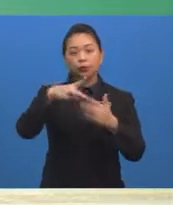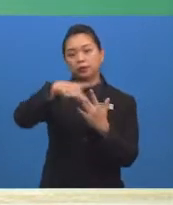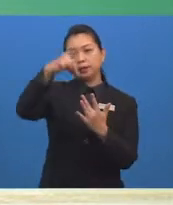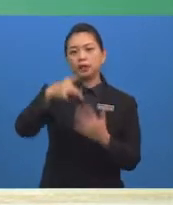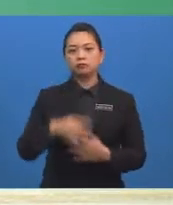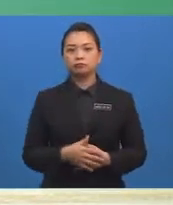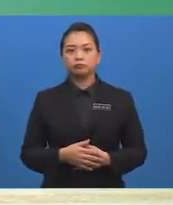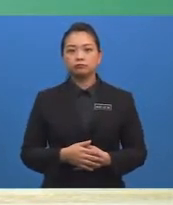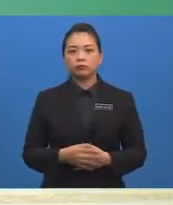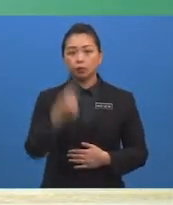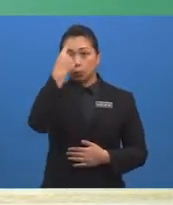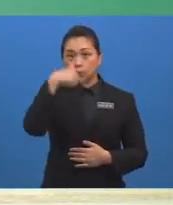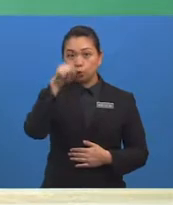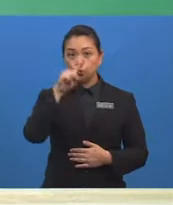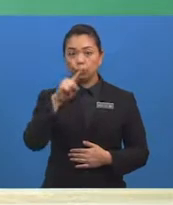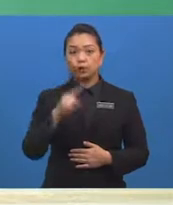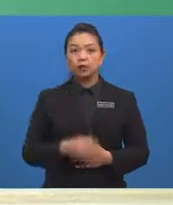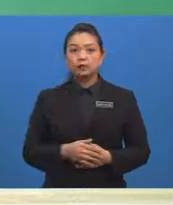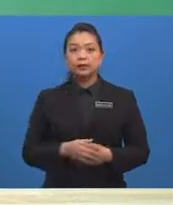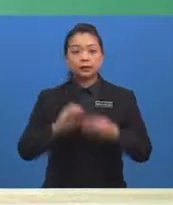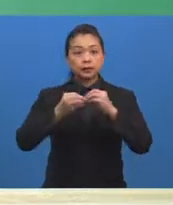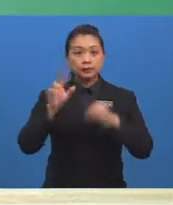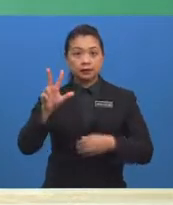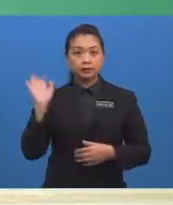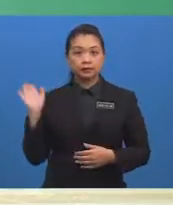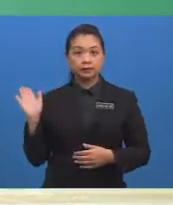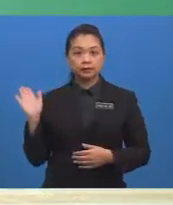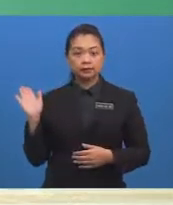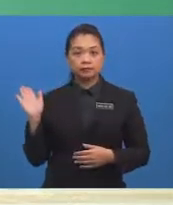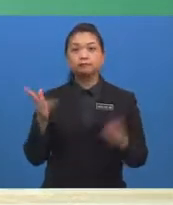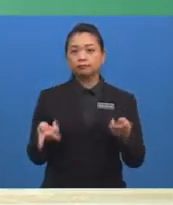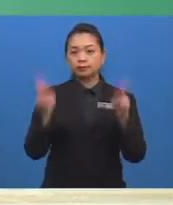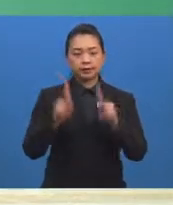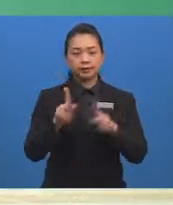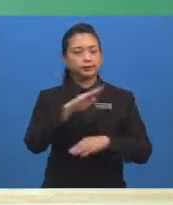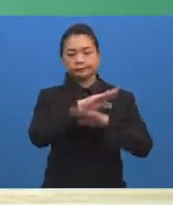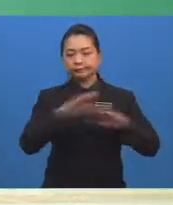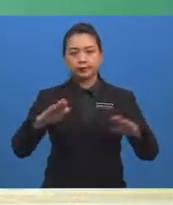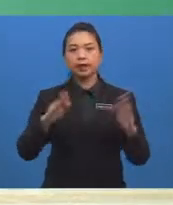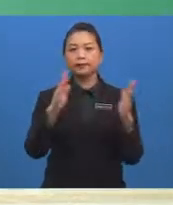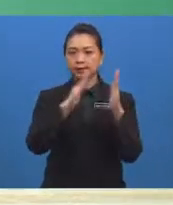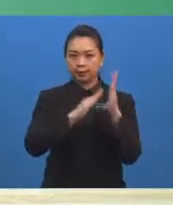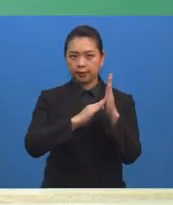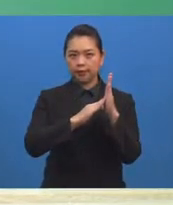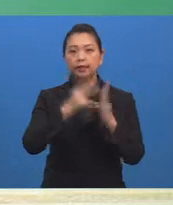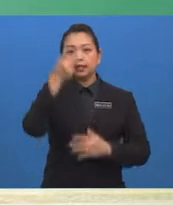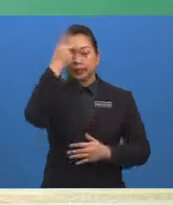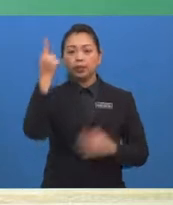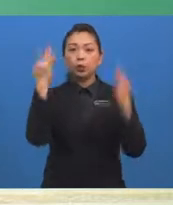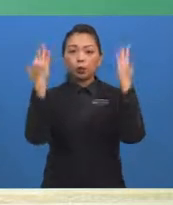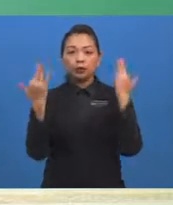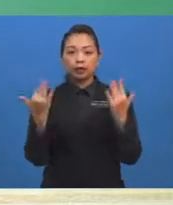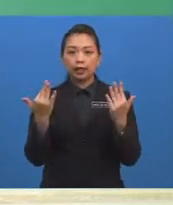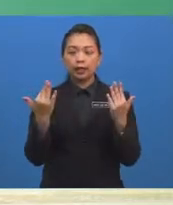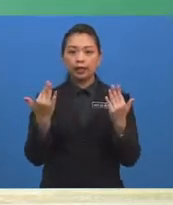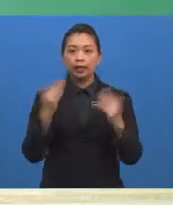Untuk peristiwa yang ketiga pula adalah peristiwa tak bersandar kerana hujan pada